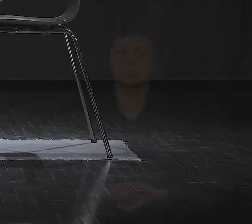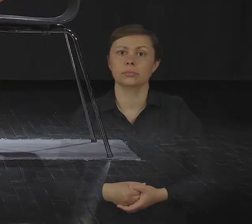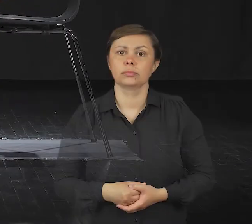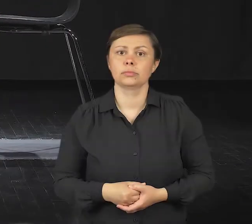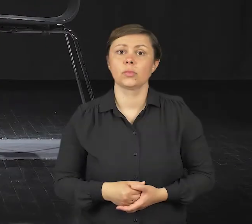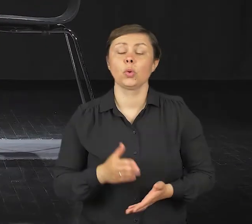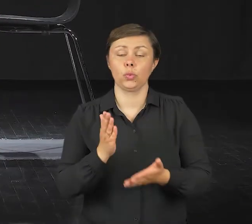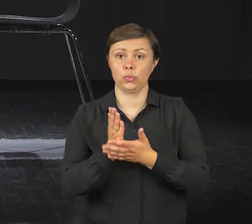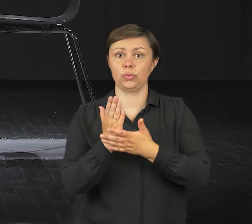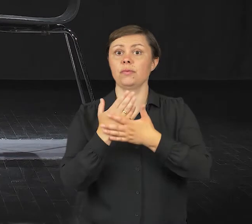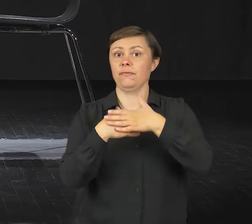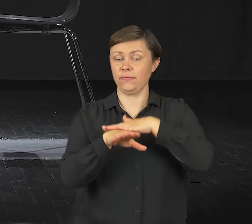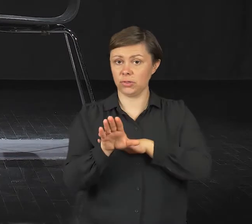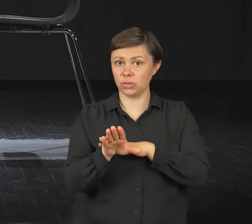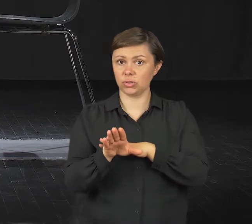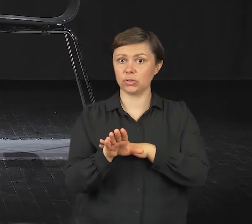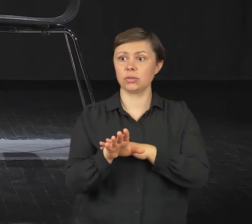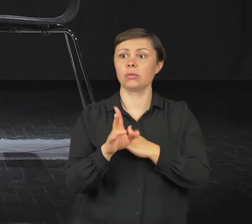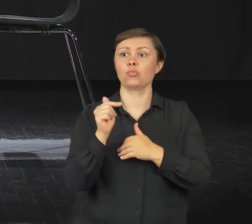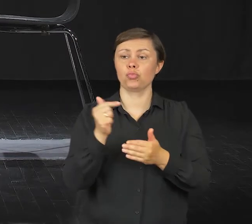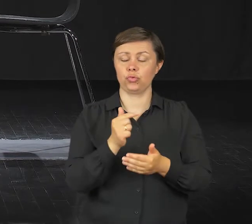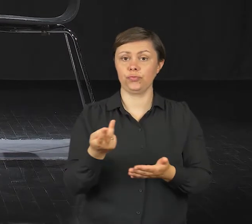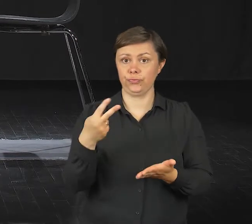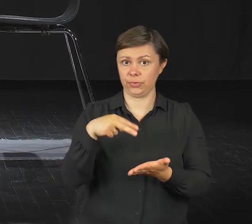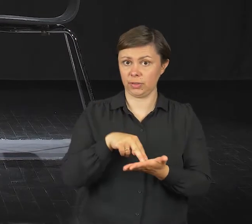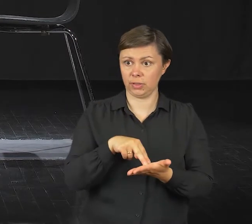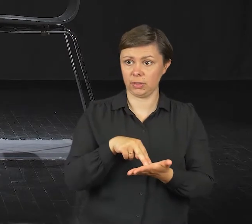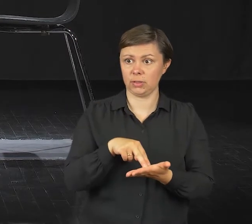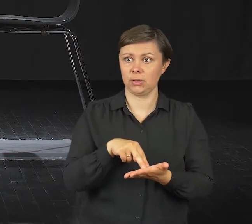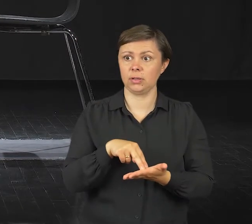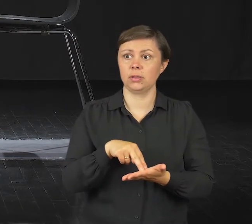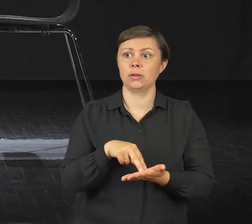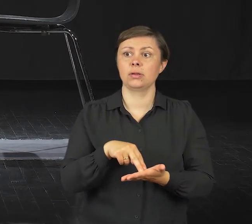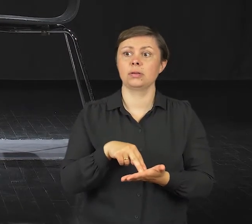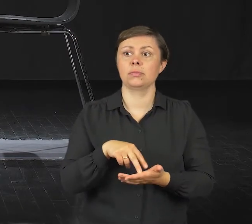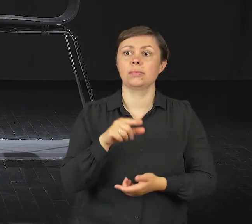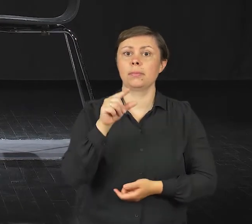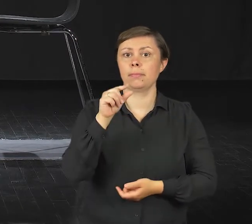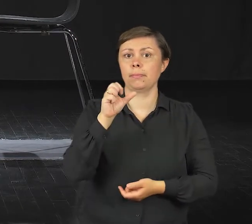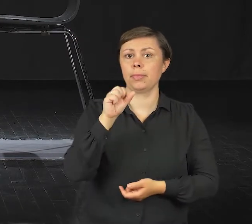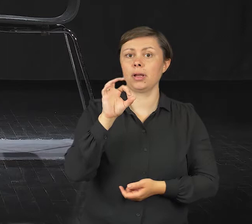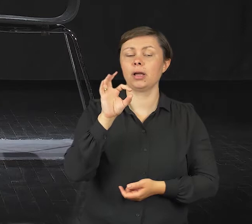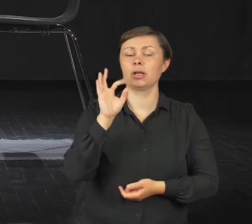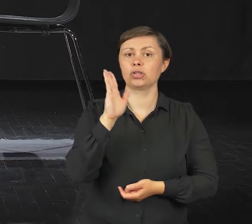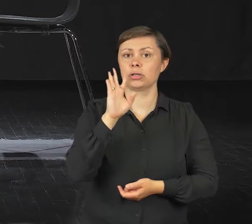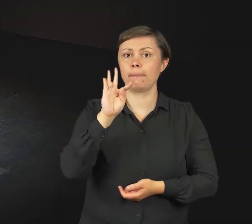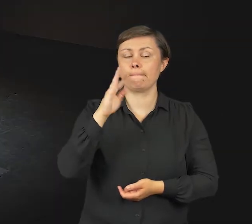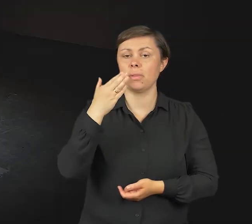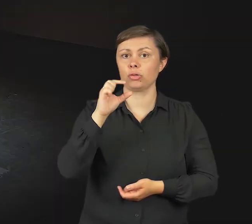Wyjście z pozycji, podniesiesz się i przejdziemy do paszci motta nasany.